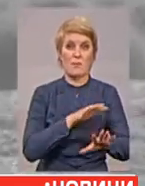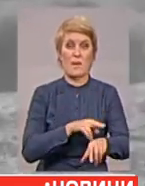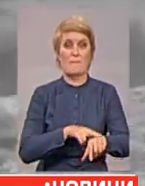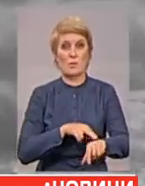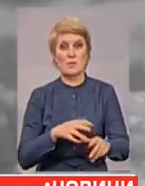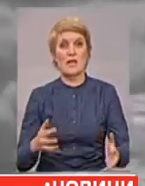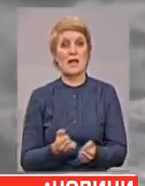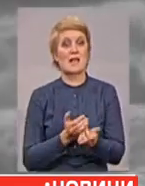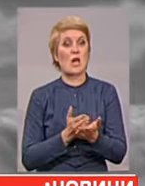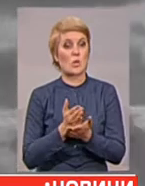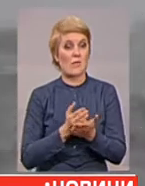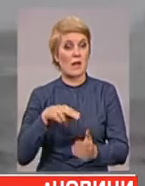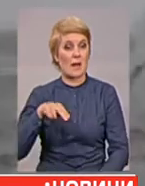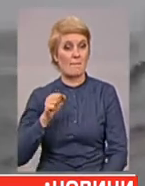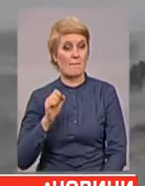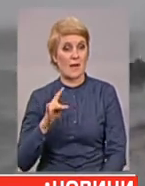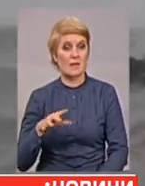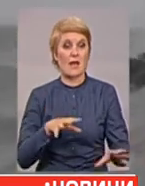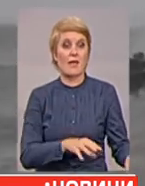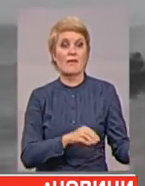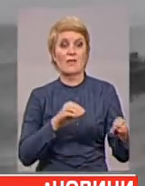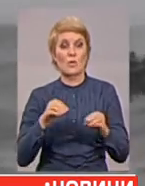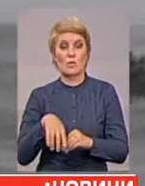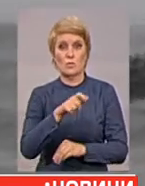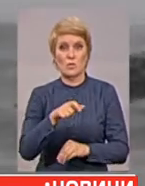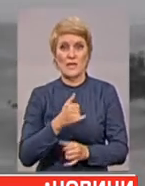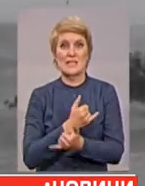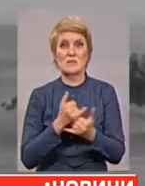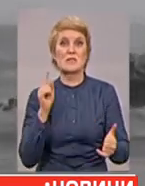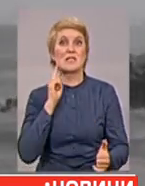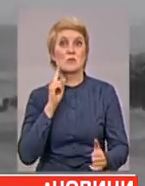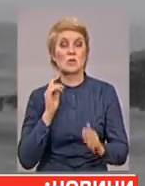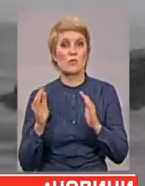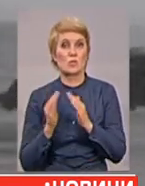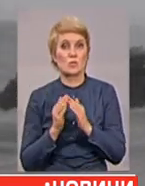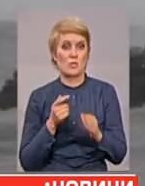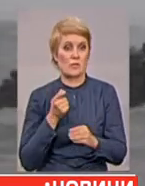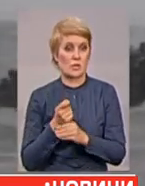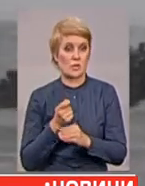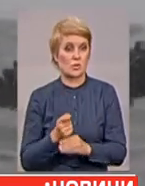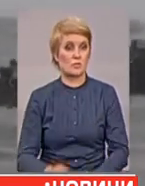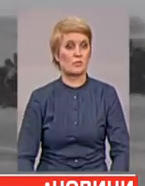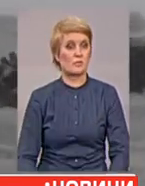Південно-Африканської республіки їх евакують, постраждали. людей забезпечують тимчасовим житлом і їжою.